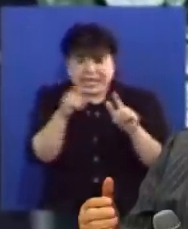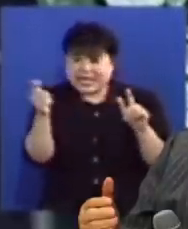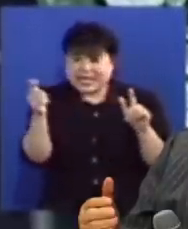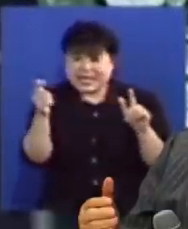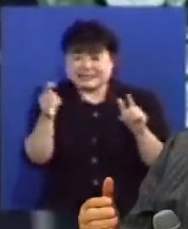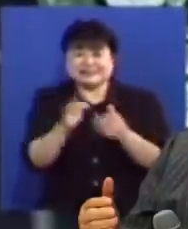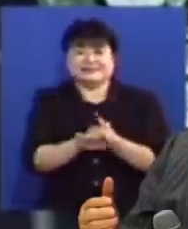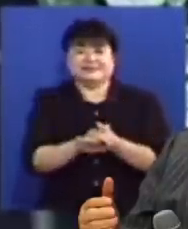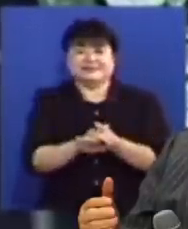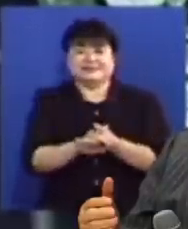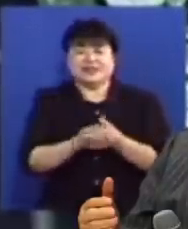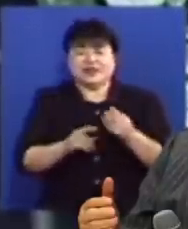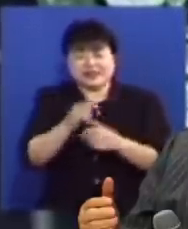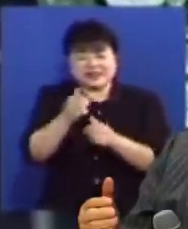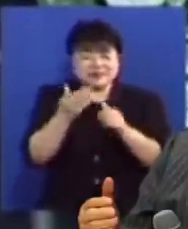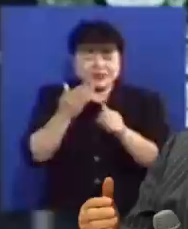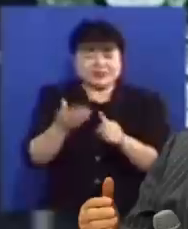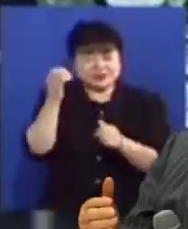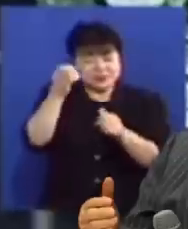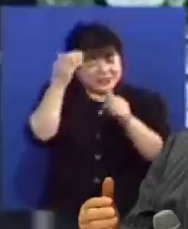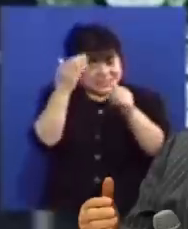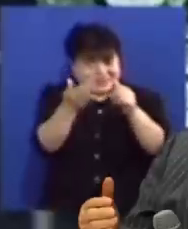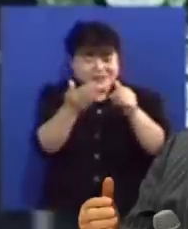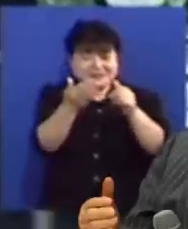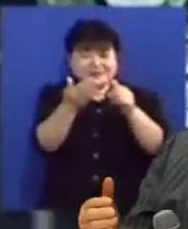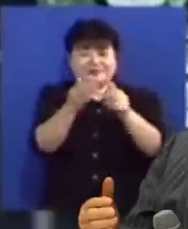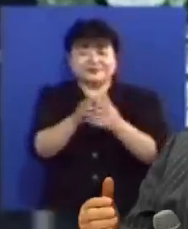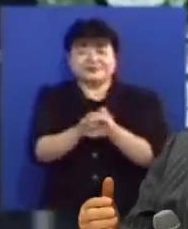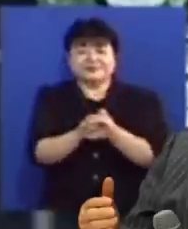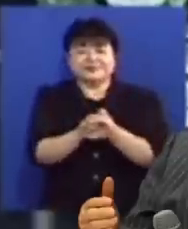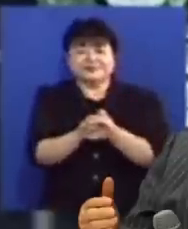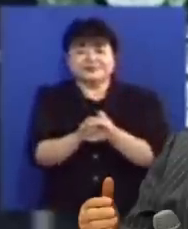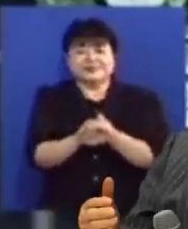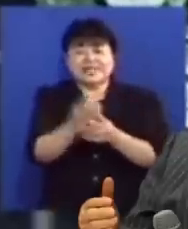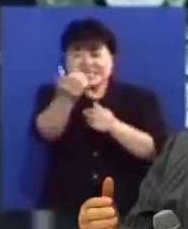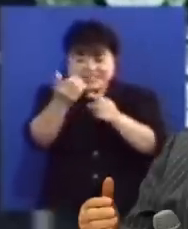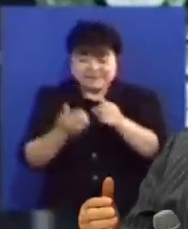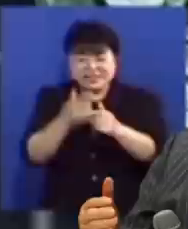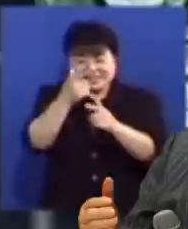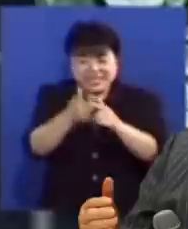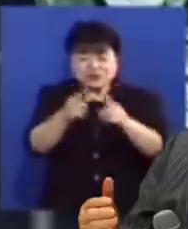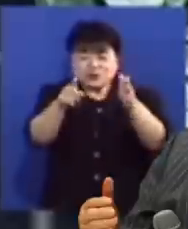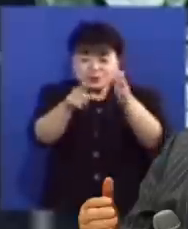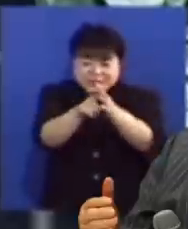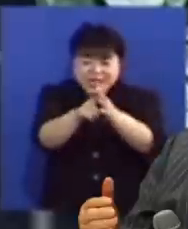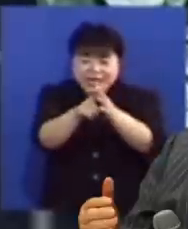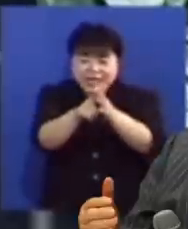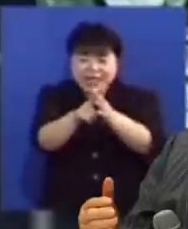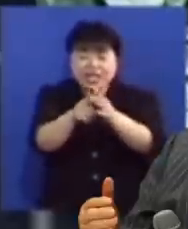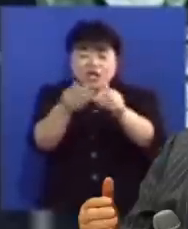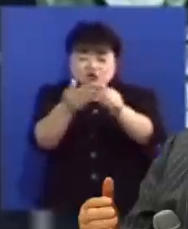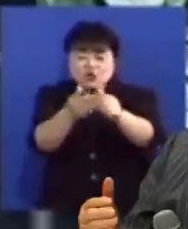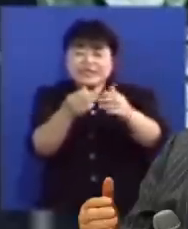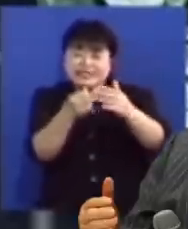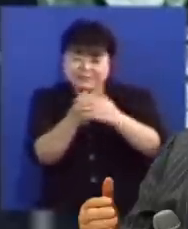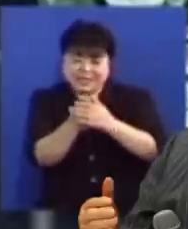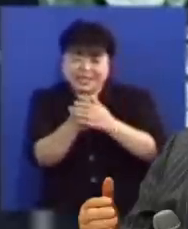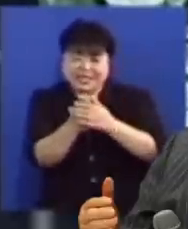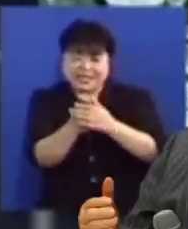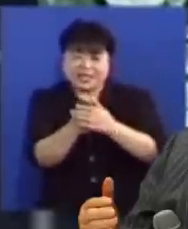왜냐하면 하나님의 성령께서 이미 예수를 믿게 해주신 것이기 때문에